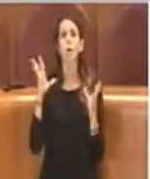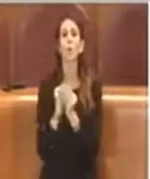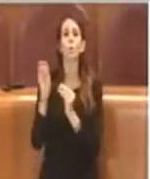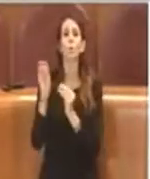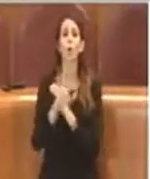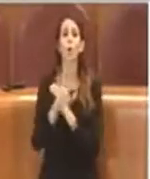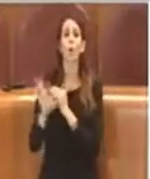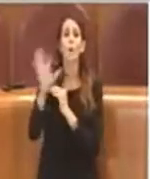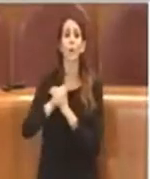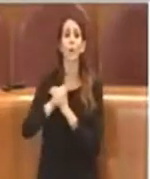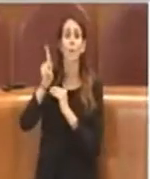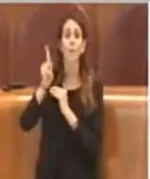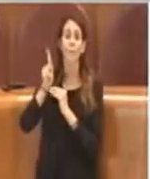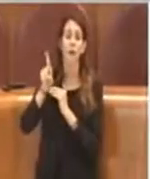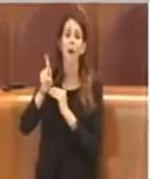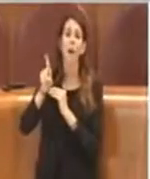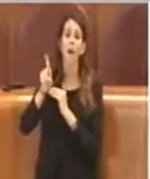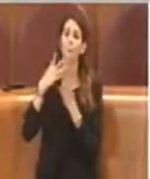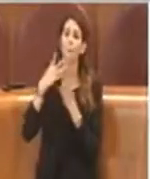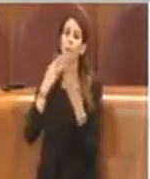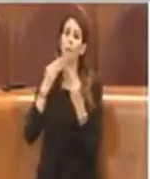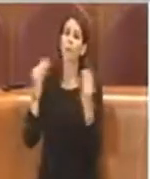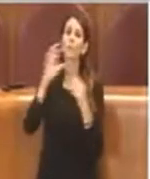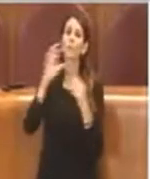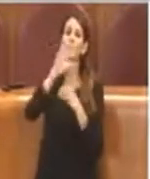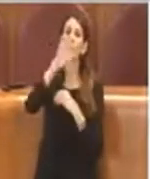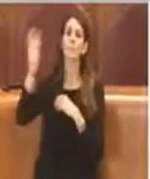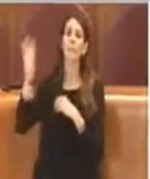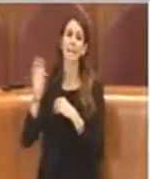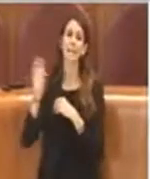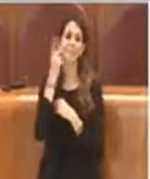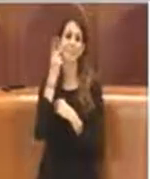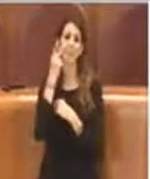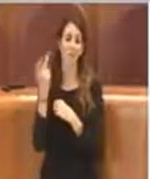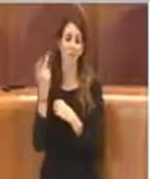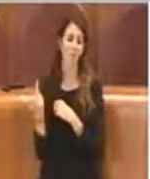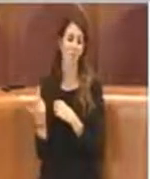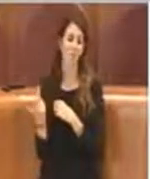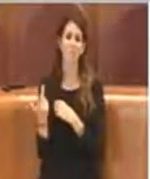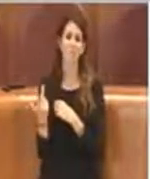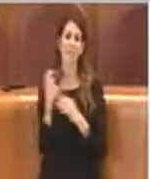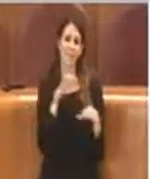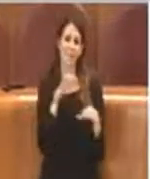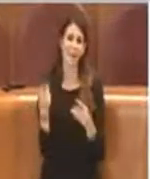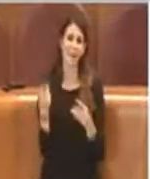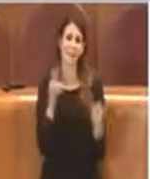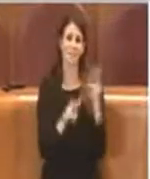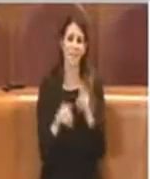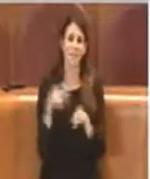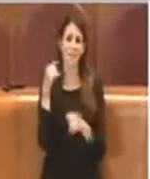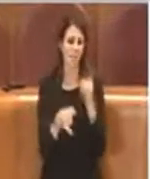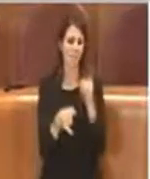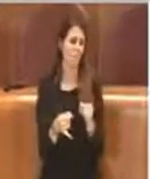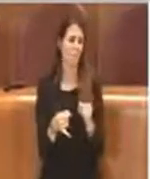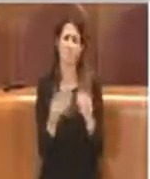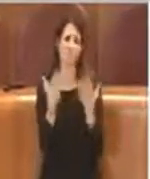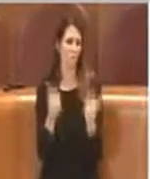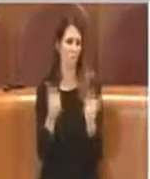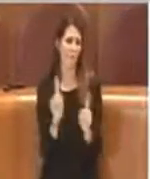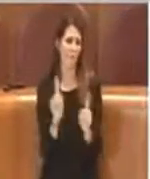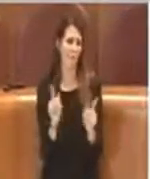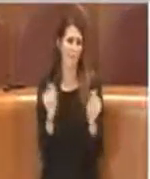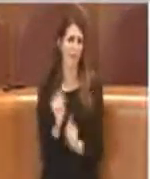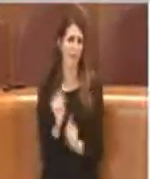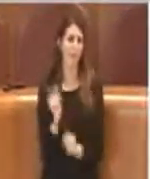molti paesi che vedono queste pratiche come pratiche barbare, ma purtroppo anche l